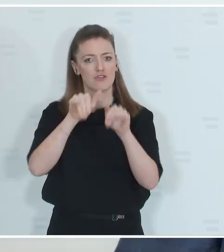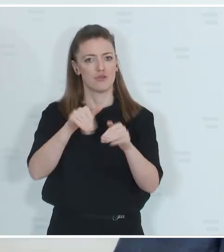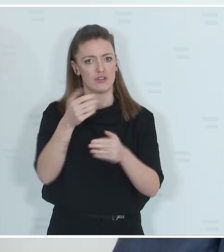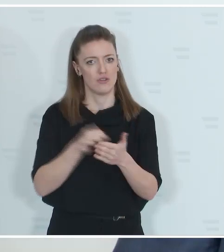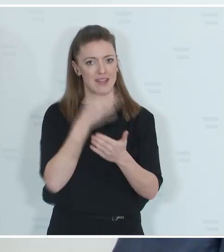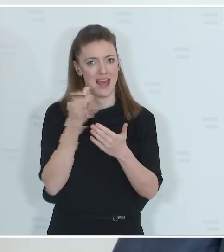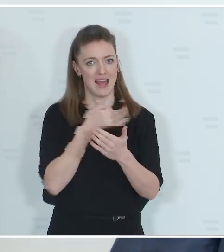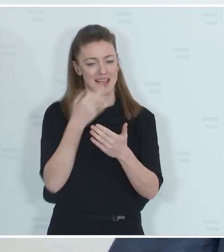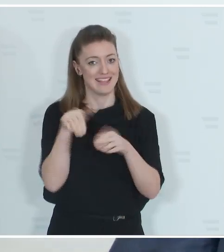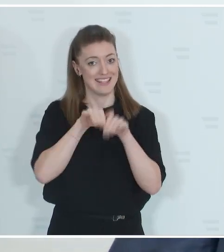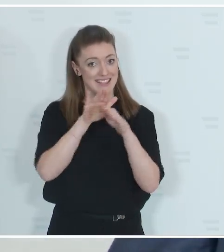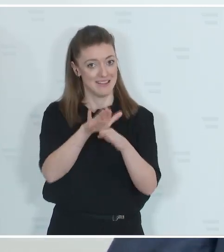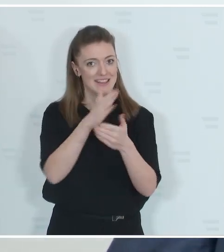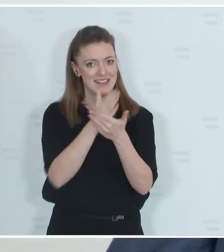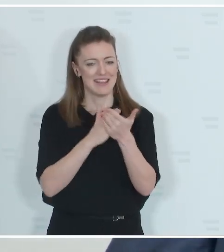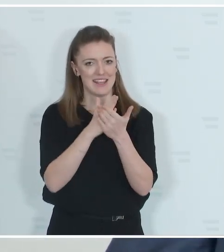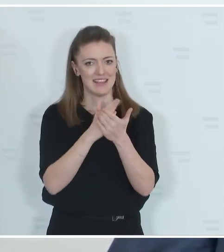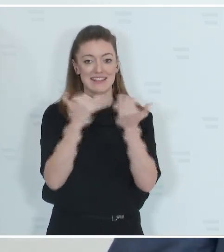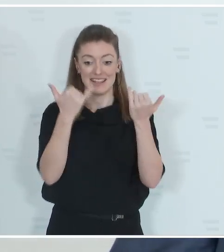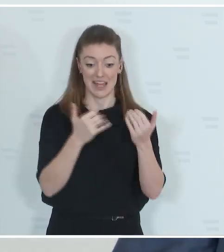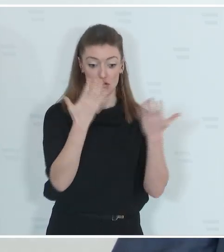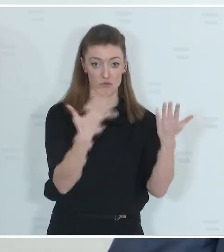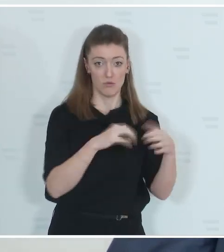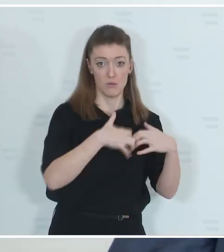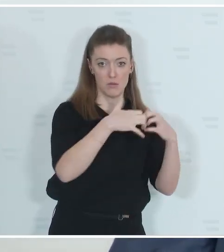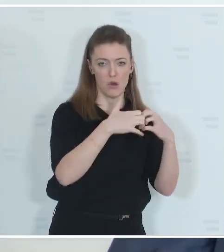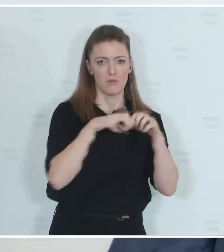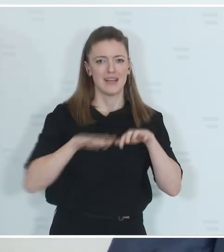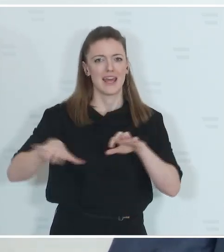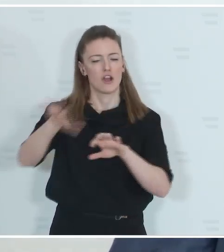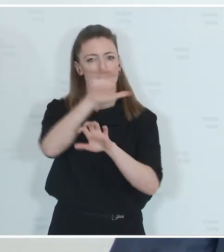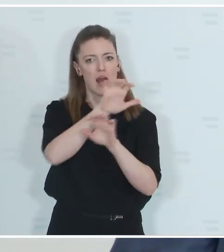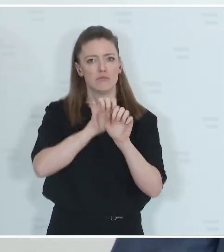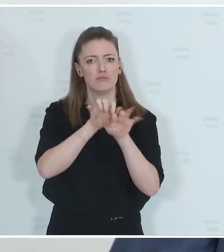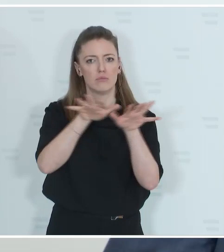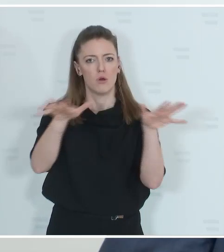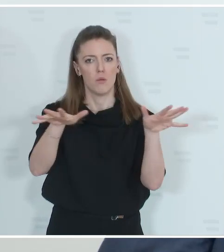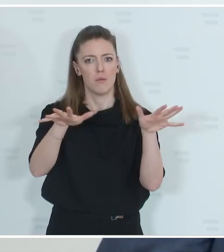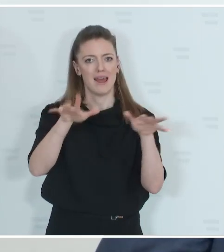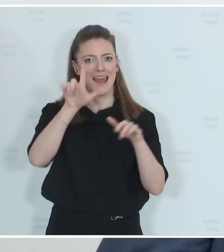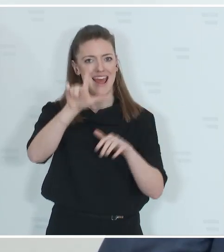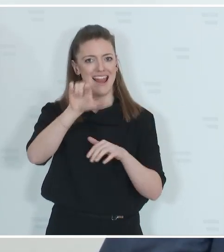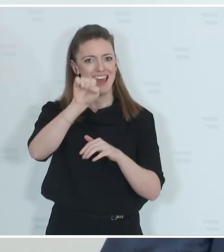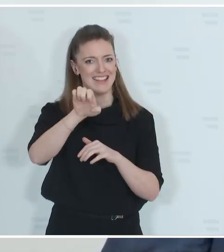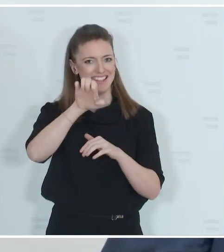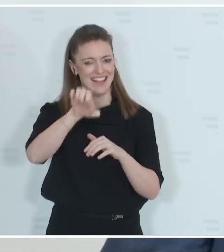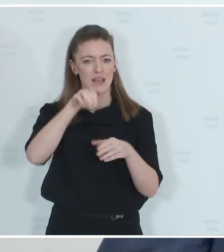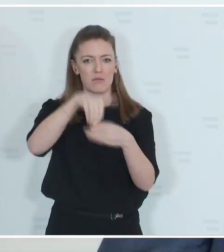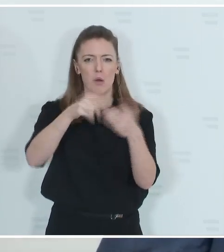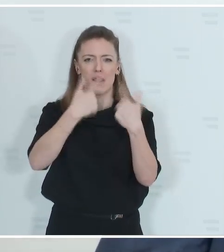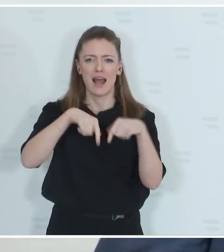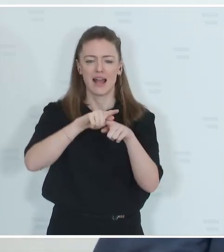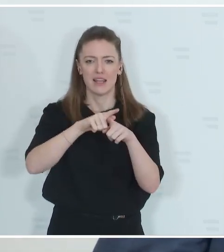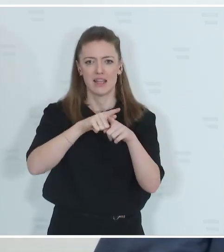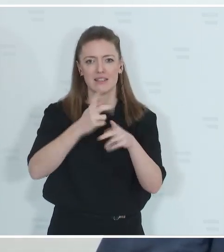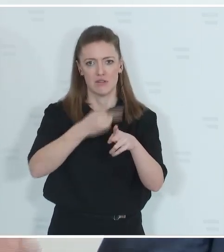auch regional auf die Bundesländer ausgerollt wird, mit den sogenannten LSEs, Landesämter für Staatsschutz und